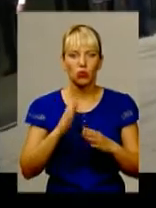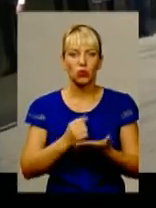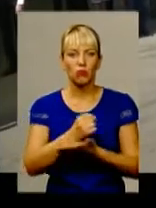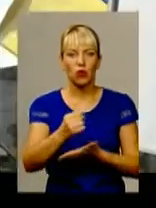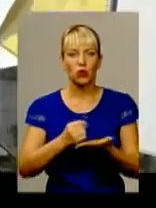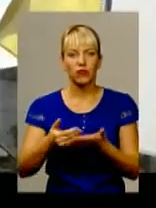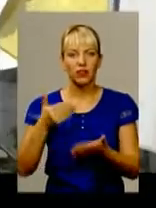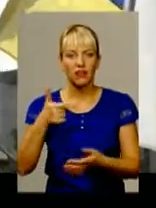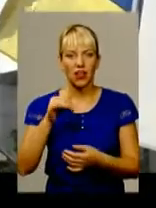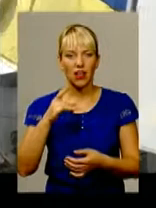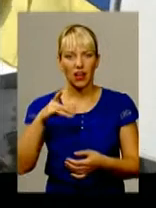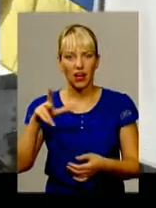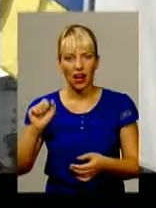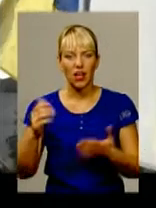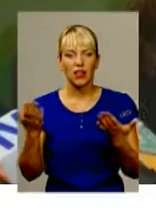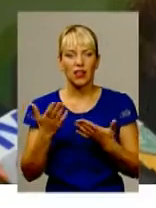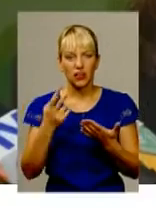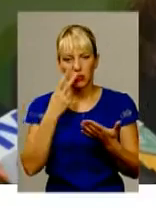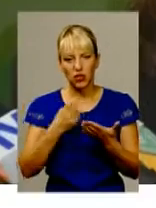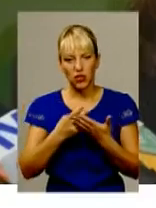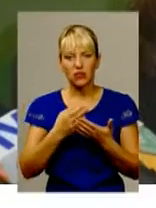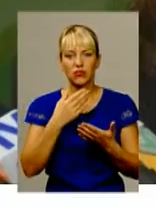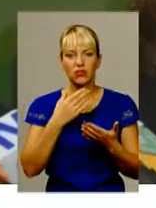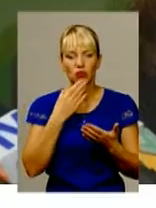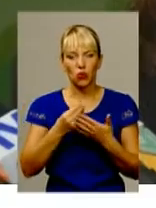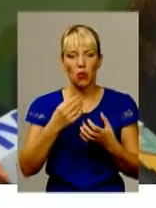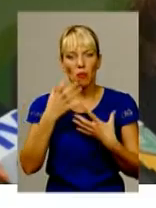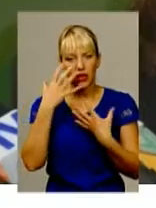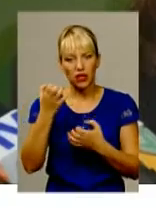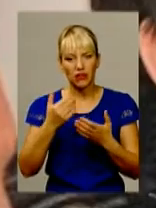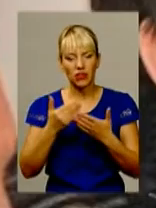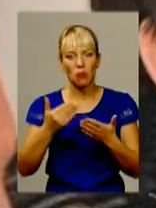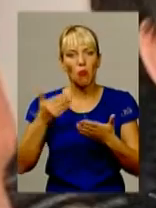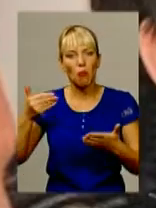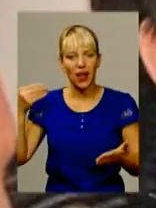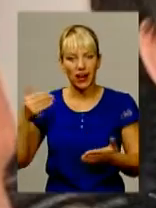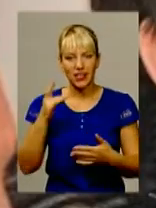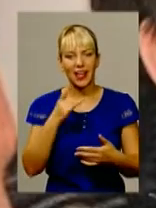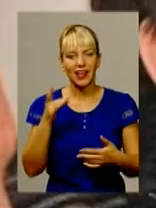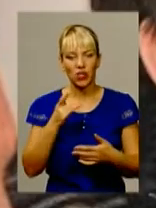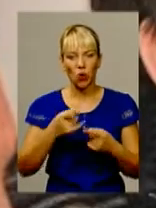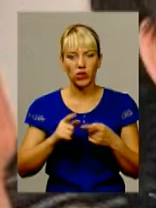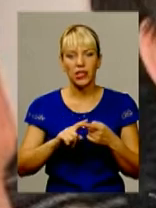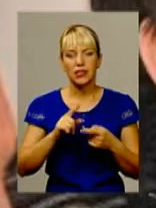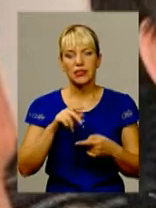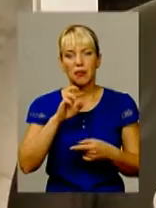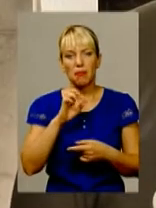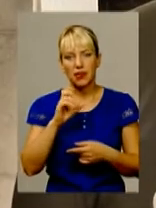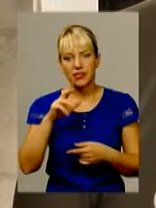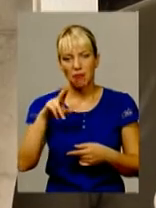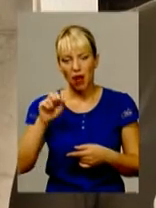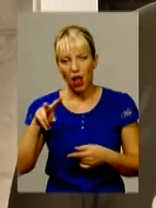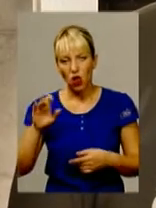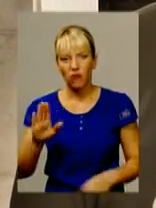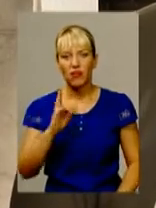Гереги, депутата, що демонстрував прихильність до папірєдників. Це Вікторія Сердюк, Наталія Вишнівська та Дмитро Беспалов. Я